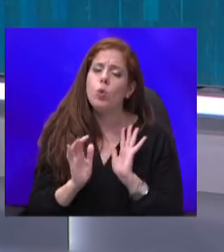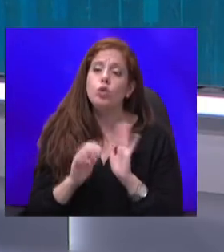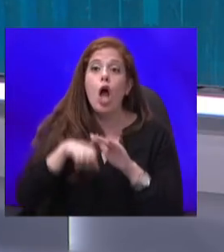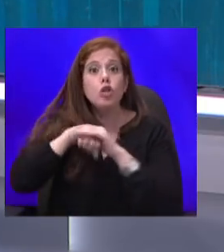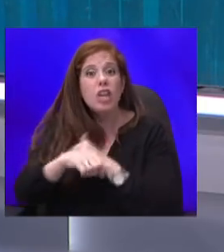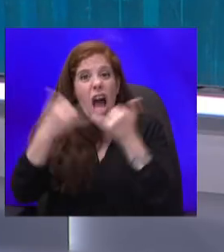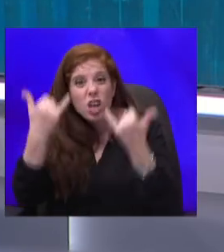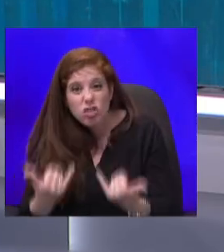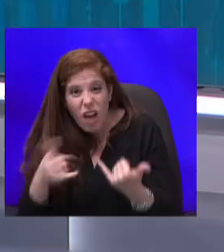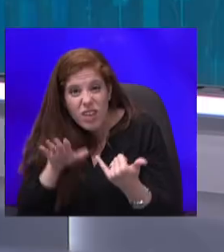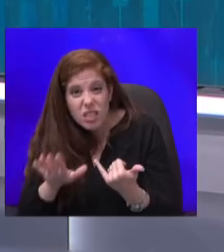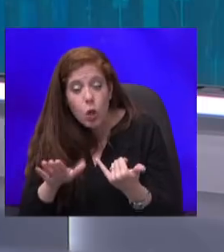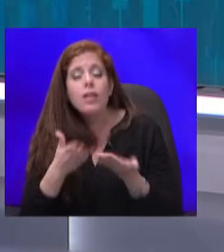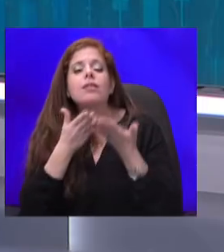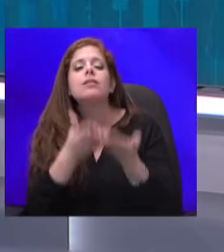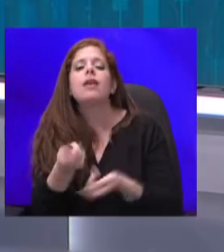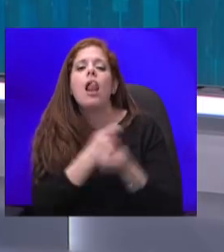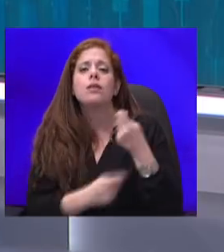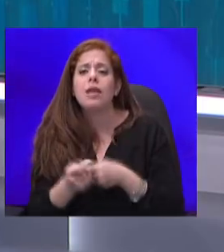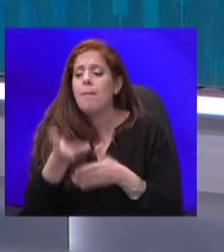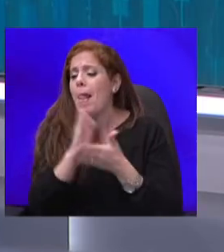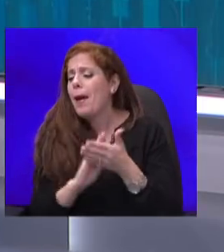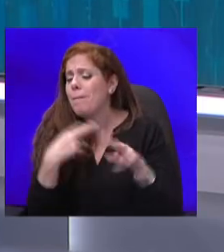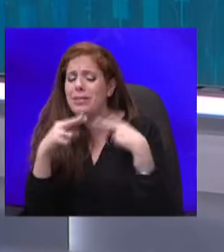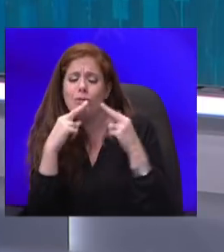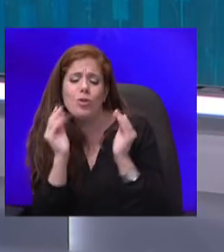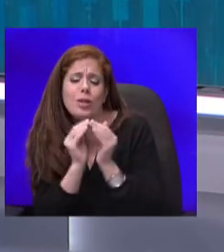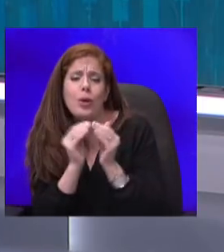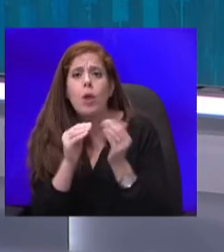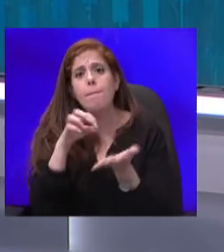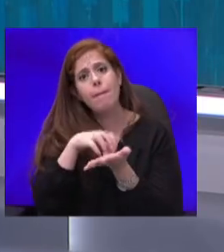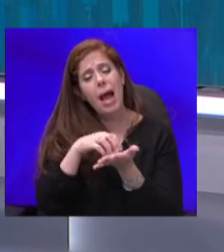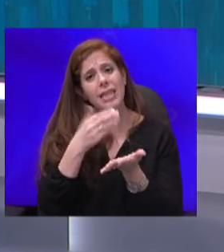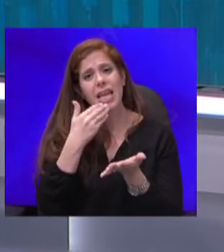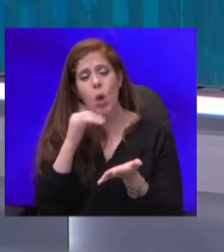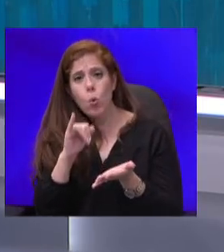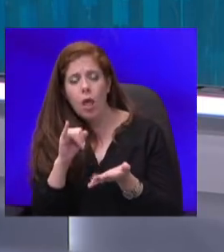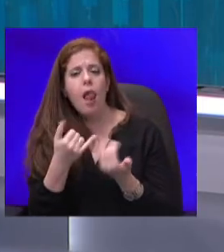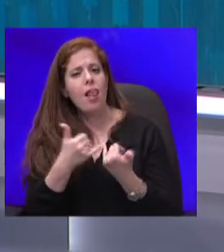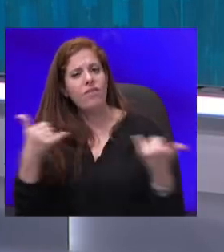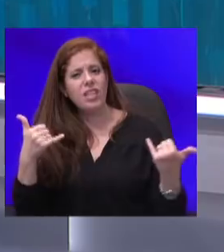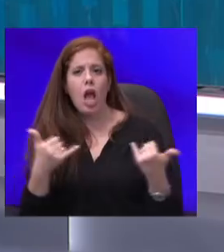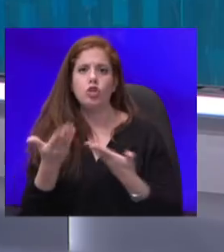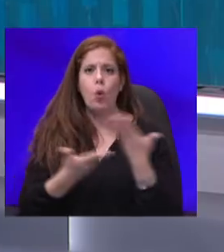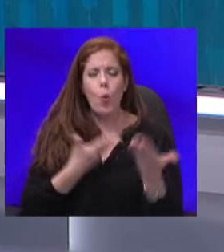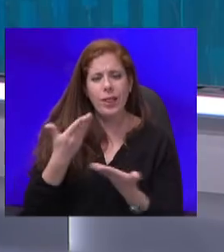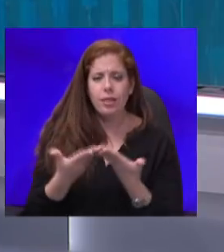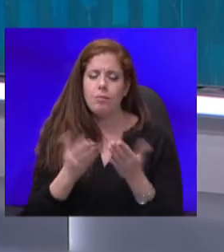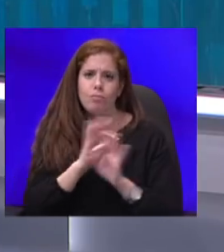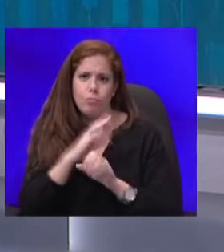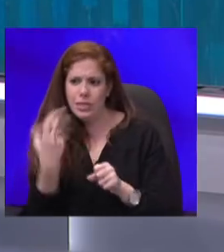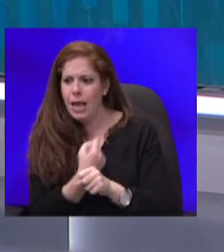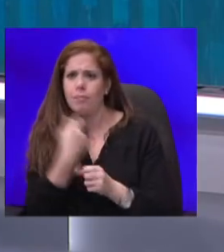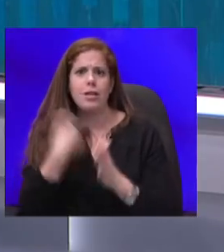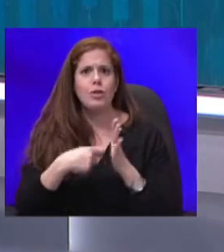האלה, חלקם חנויות ומסעדות קטנות במחנה יהודה, לפתח שירותים דיגיטליים מוצלחים, לשלוחים וקניות אונליין לדוגמה. וכשהמשק יתחיל